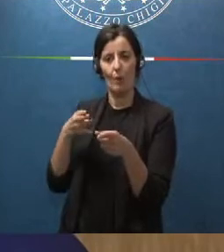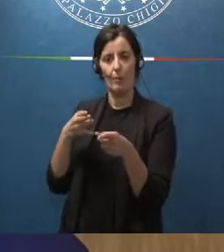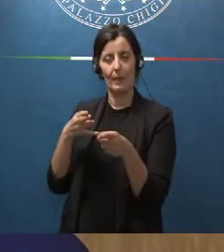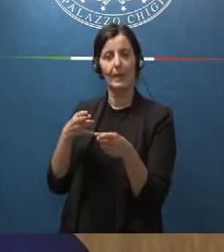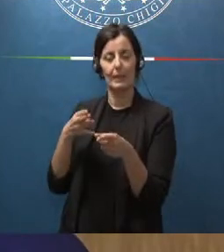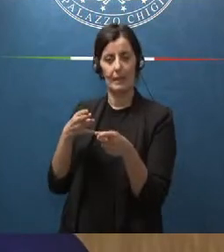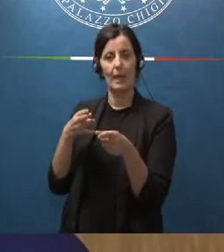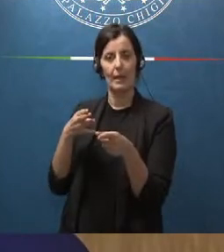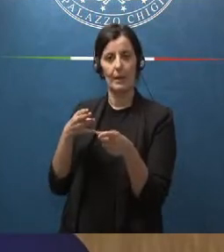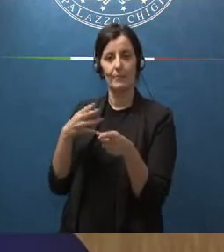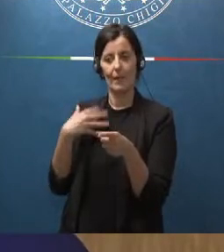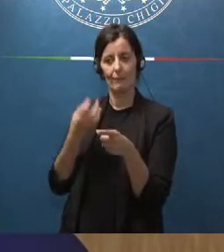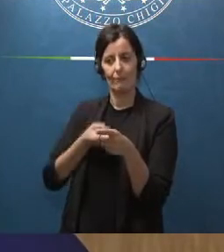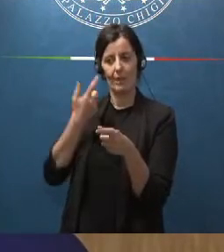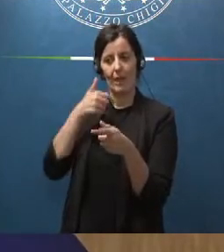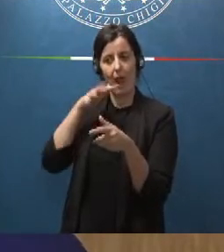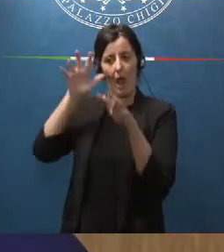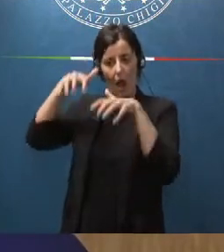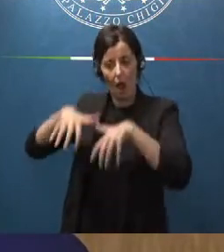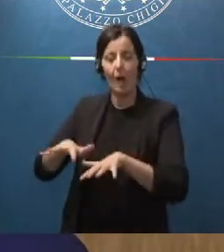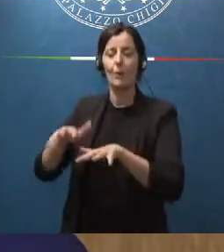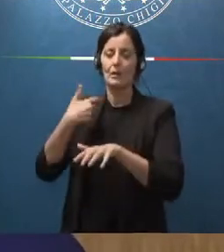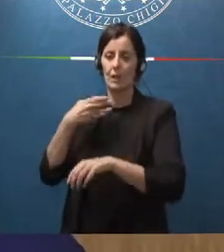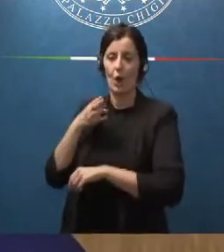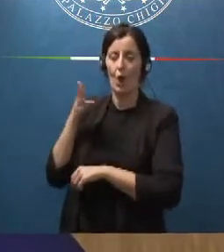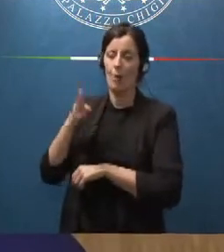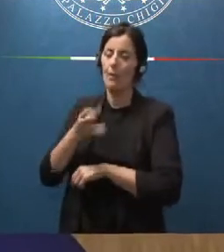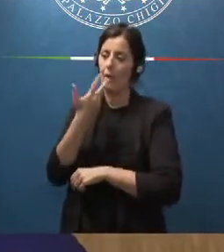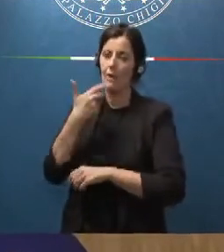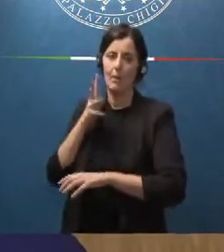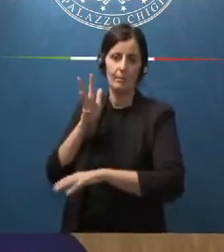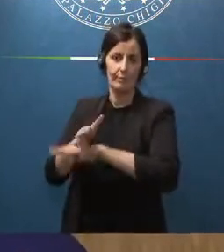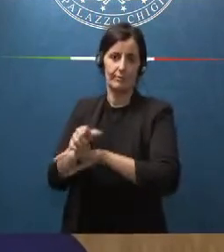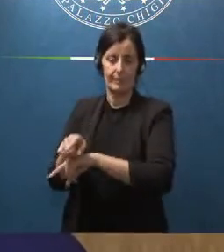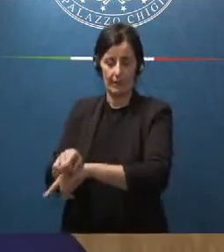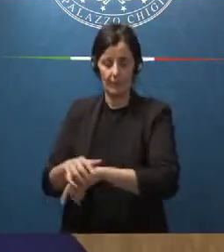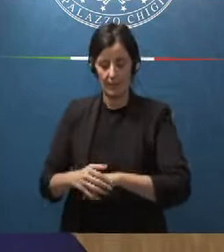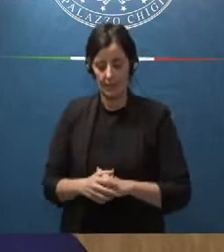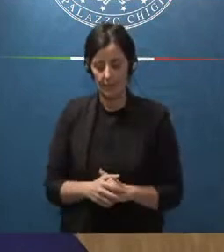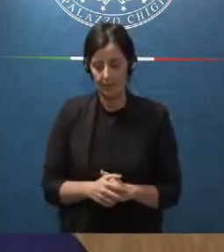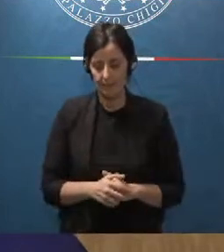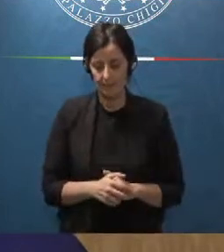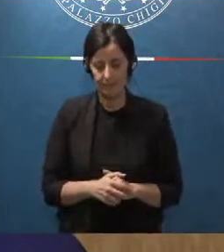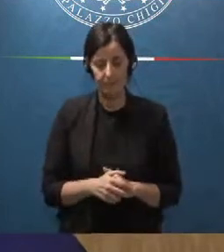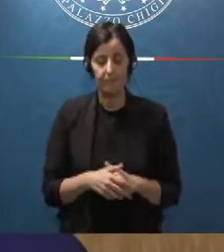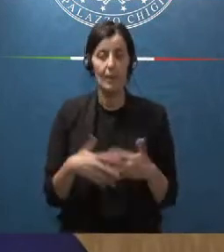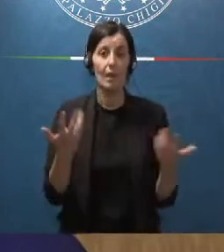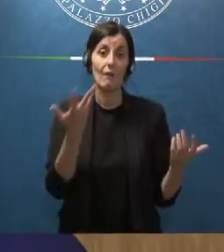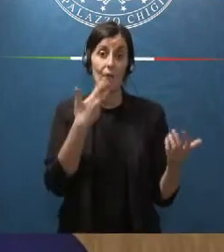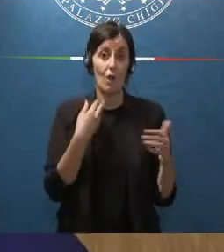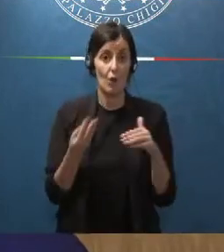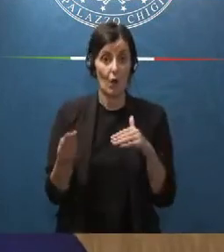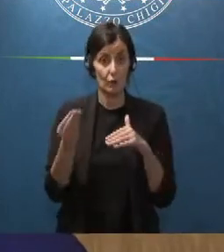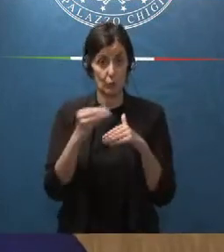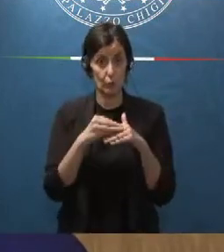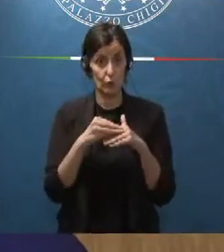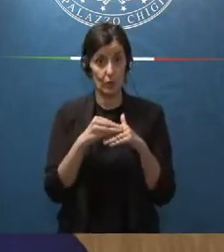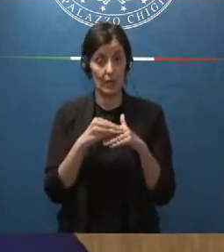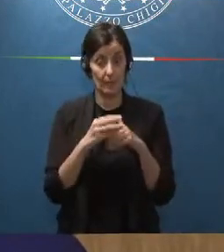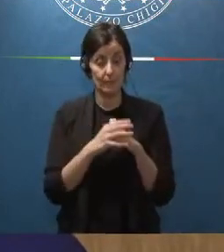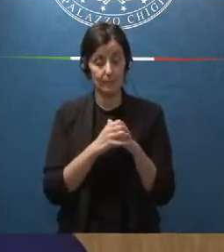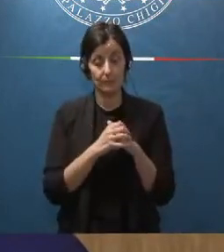'alluvione quindi dall'emergenza alluvionale vorrei aggiungere anche una